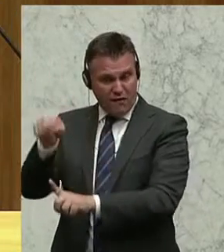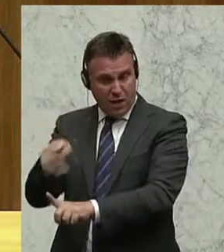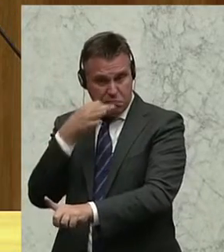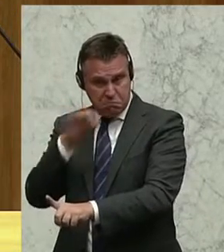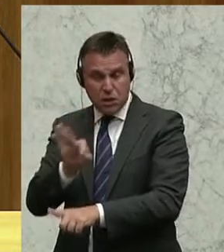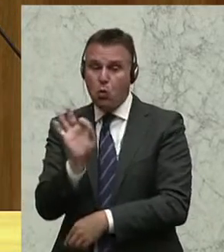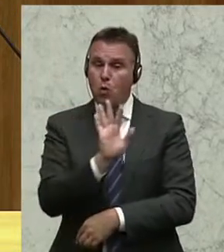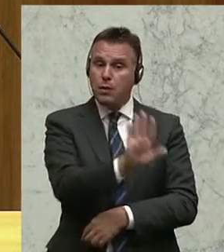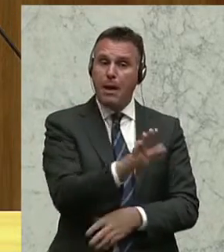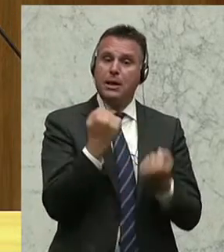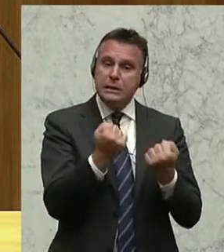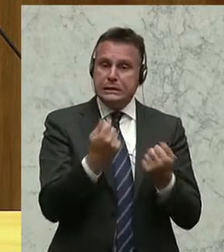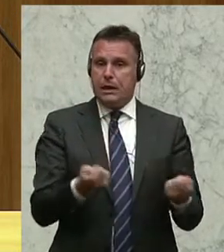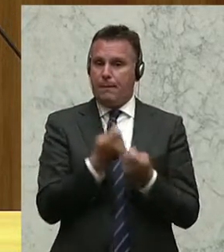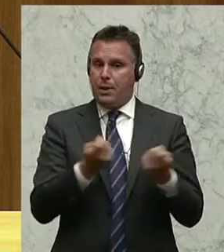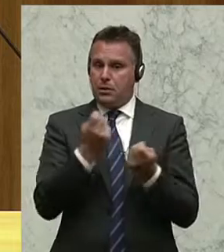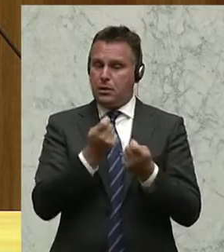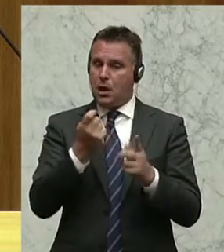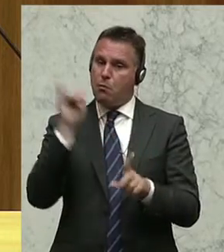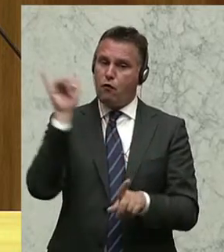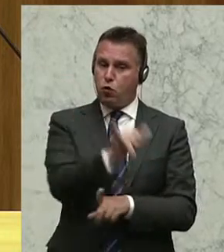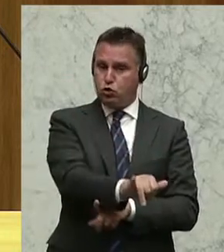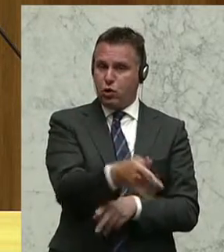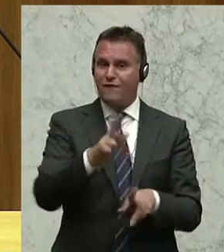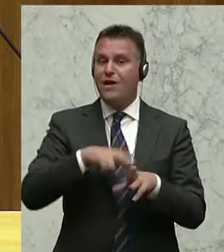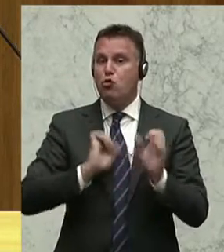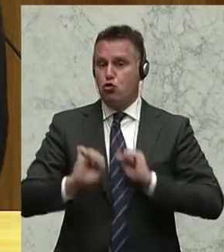Sicherstellung des sicheren Betriebes eines Flugzeugs ist.